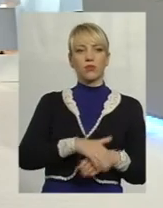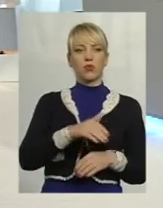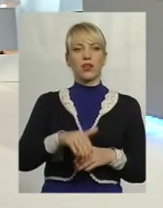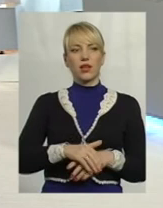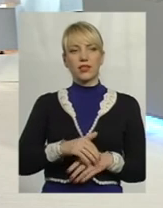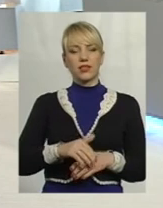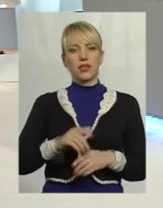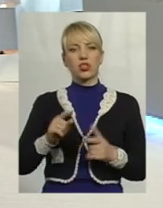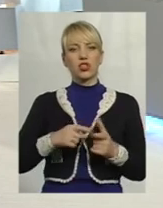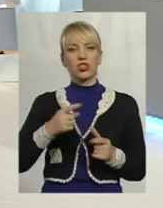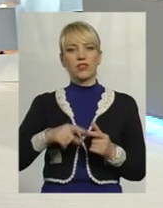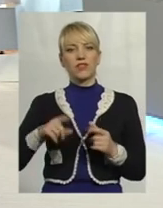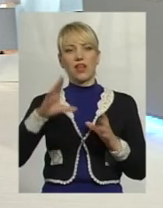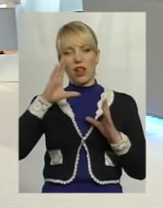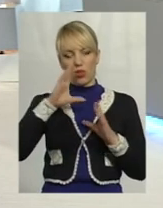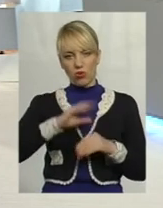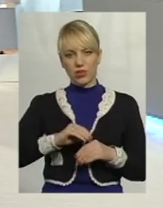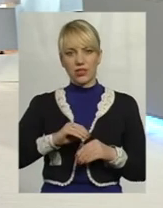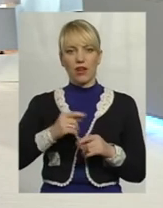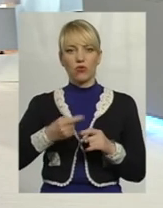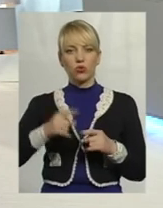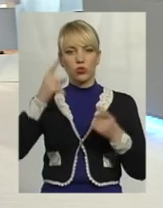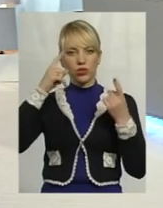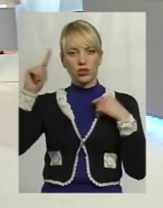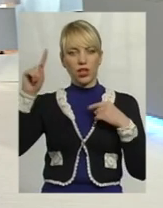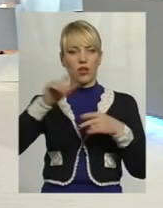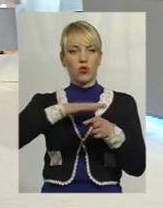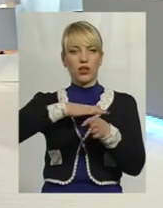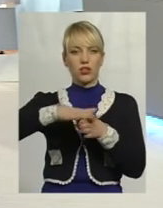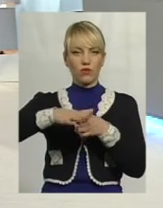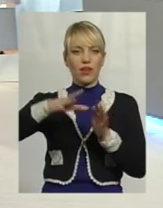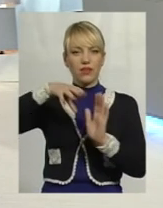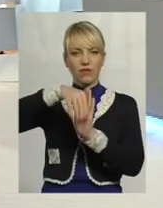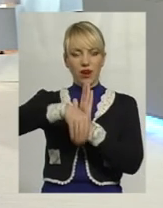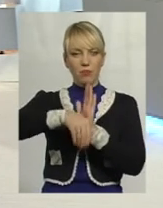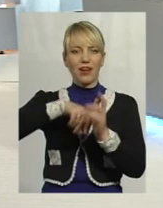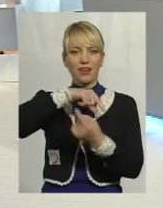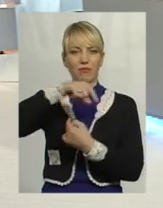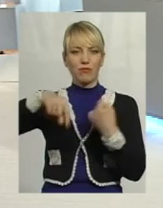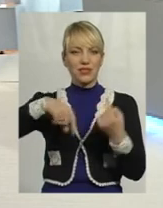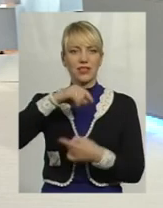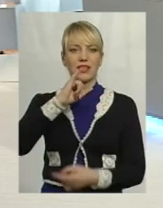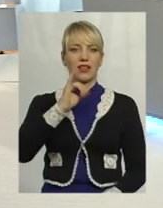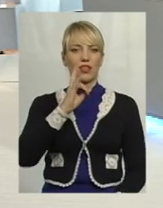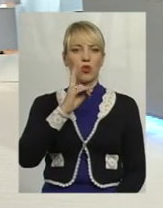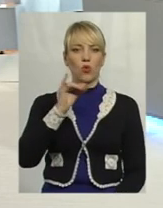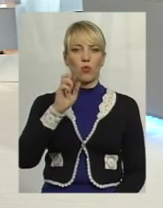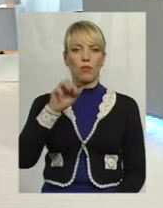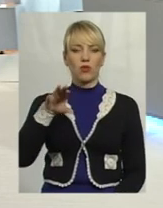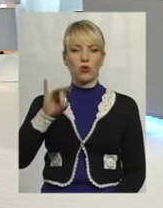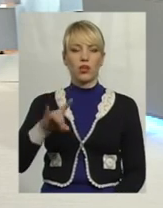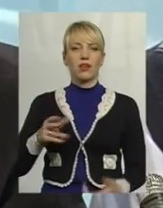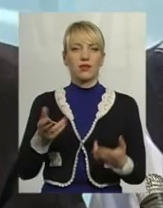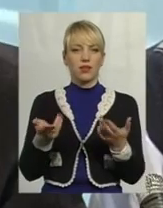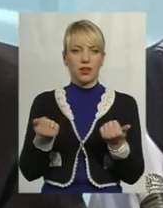чи вдалося, скажімо, ту ідею кристалізувати в рамках бізнес-інкубатор? Так, вона кристалізується, бо,